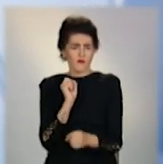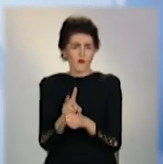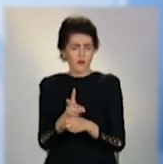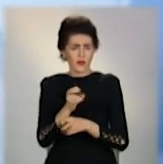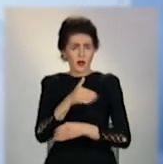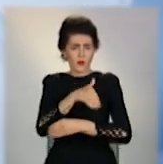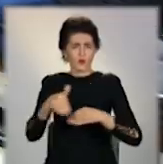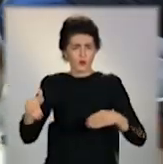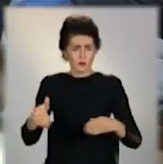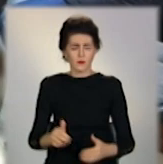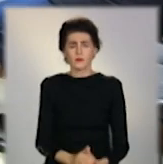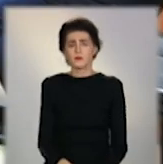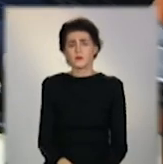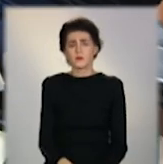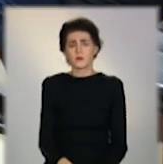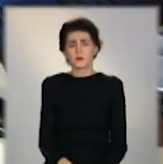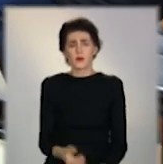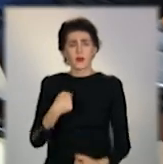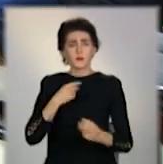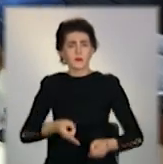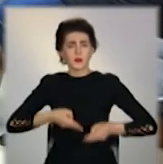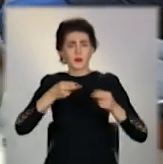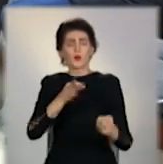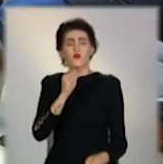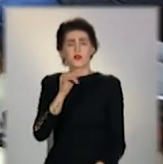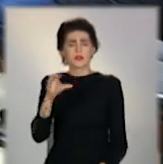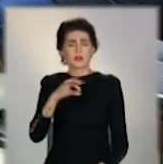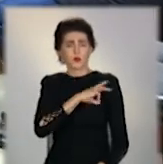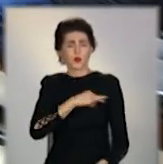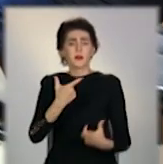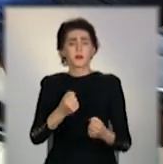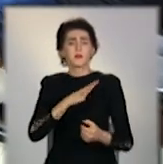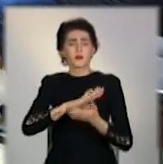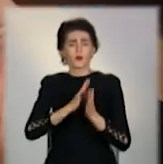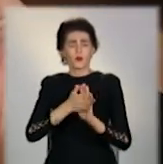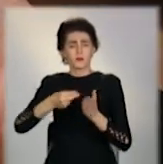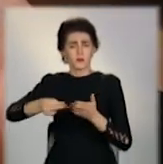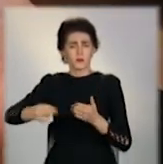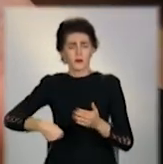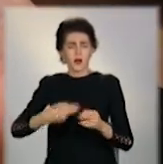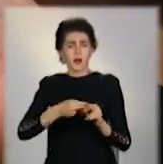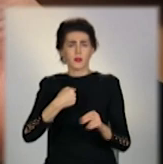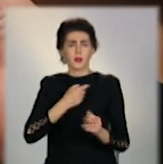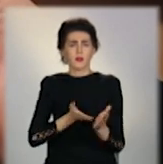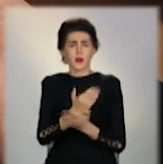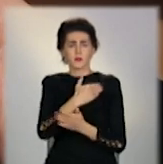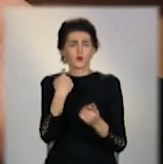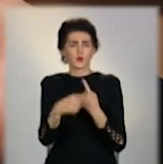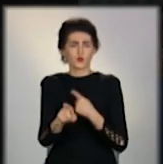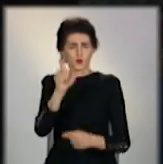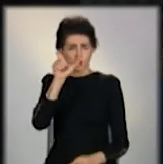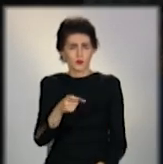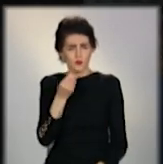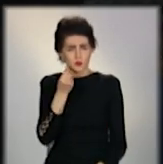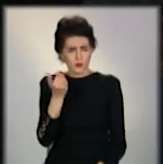на вулиці. Ми також поїхали до офісу нотаріуса, де пані Ганна підписувала договір. Але там нас перенаправили до іншого чоловіка.